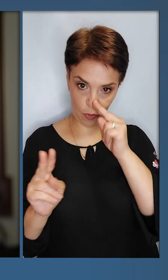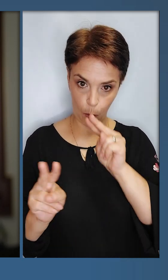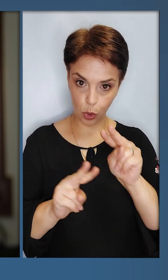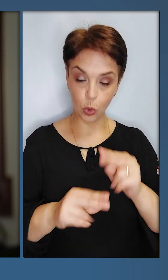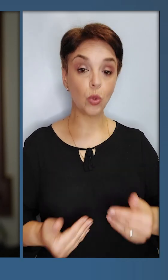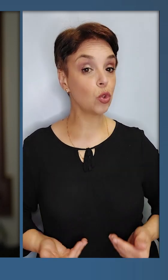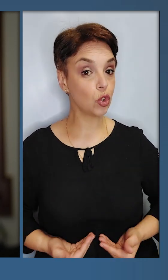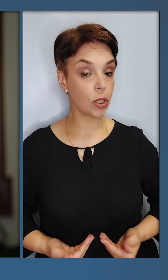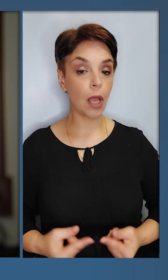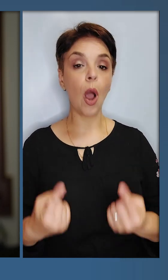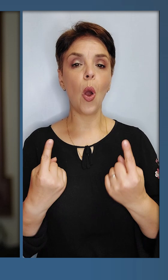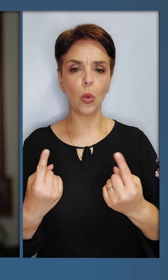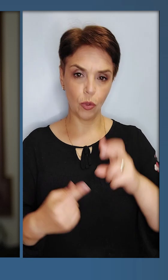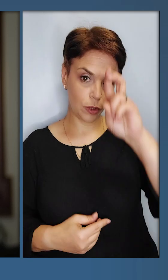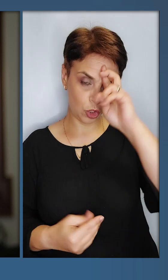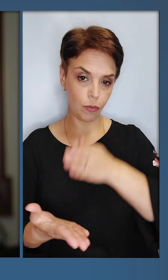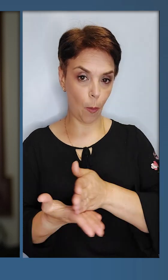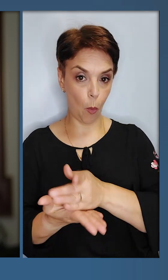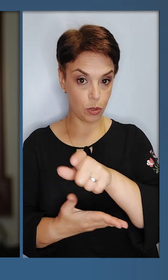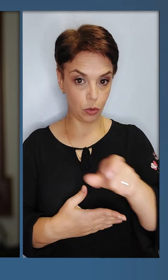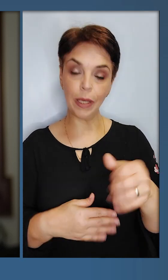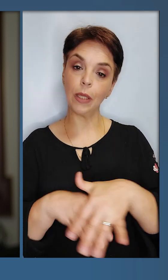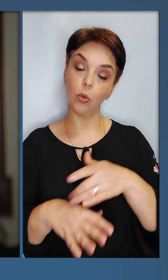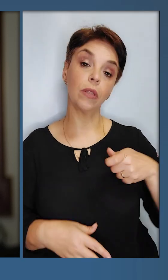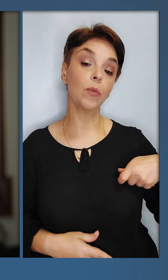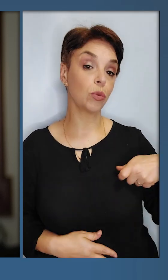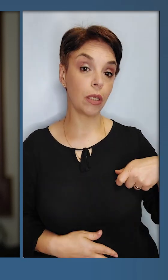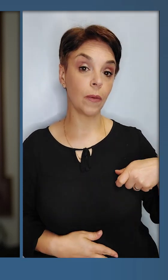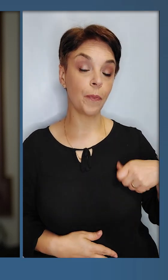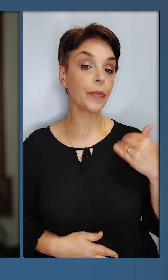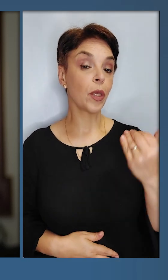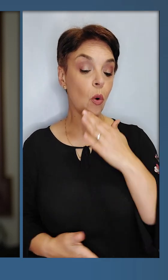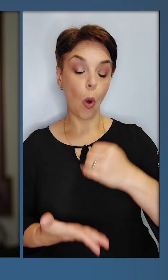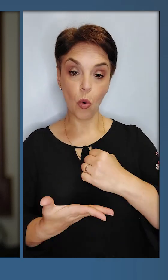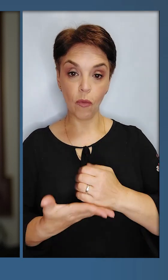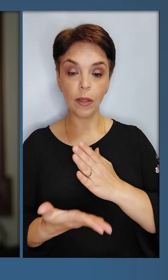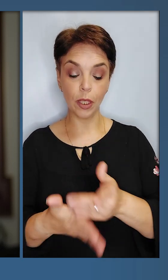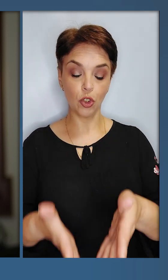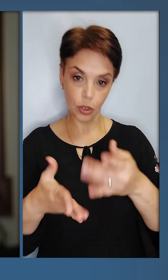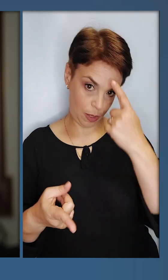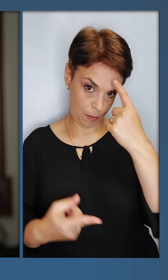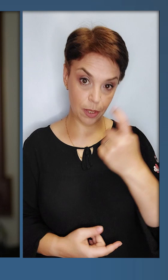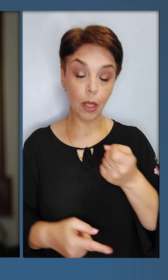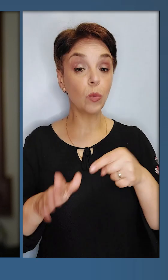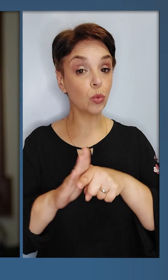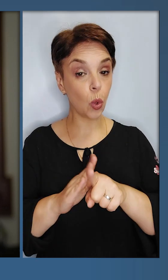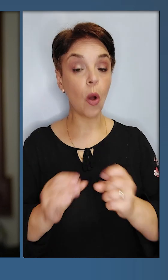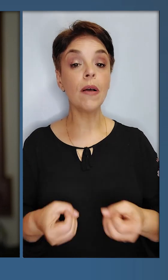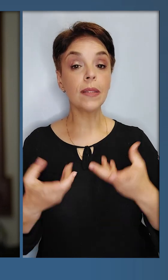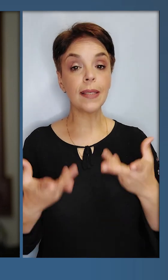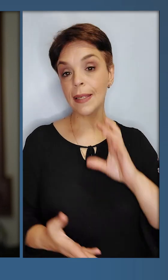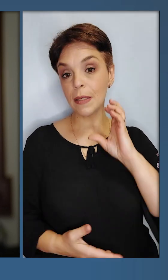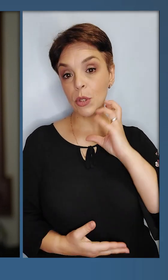моніторингу життя ключових державних посадовців та народних депутатів. І його ухвалення є чітким сигналом того,